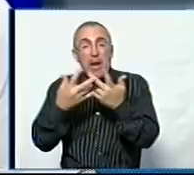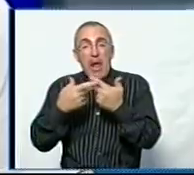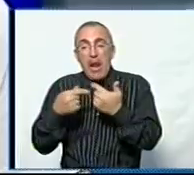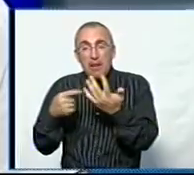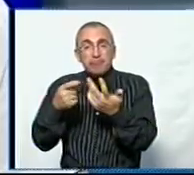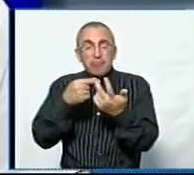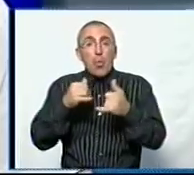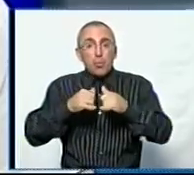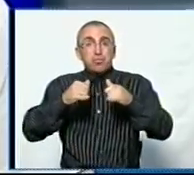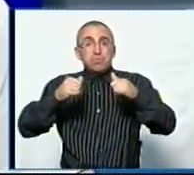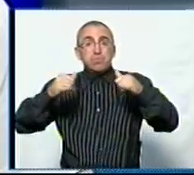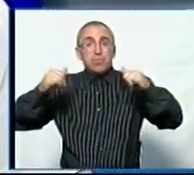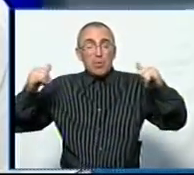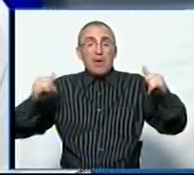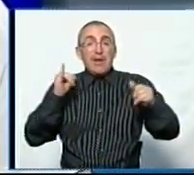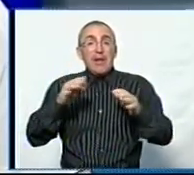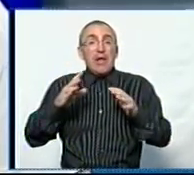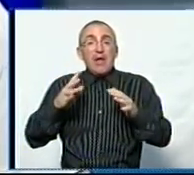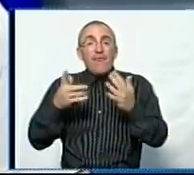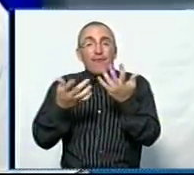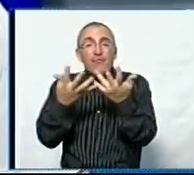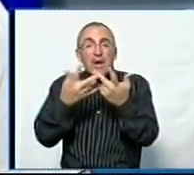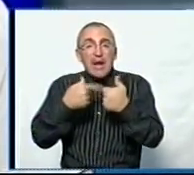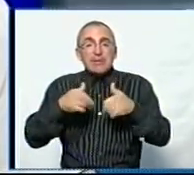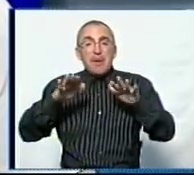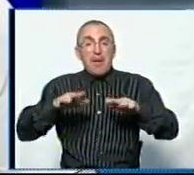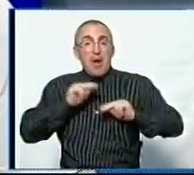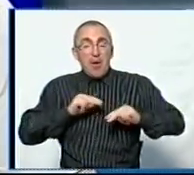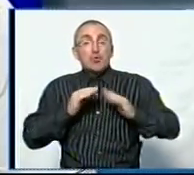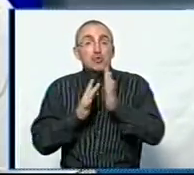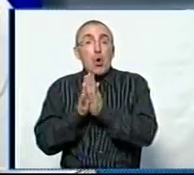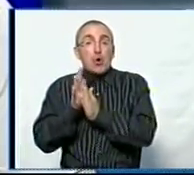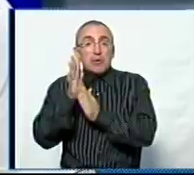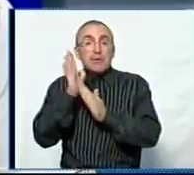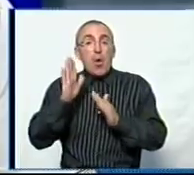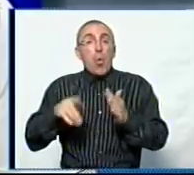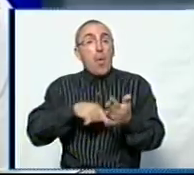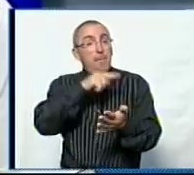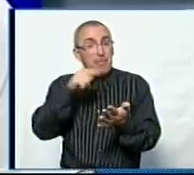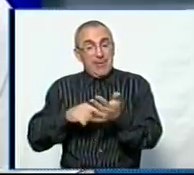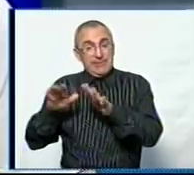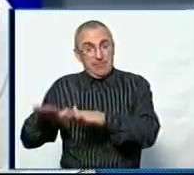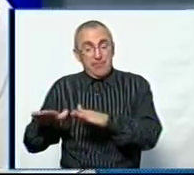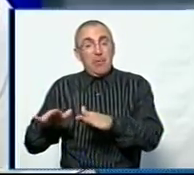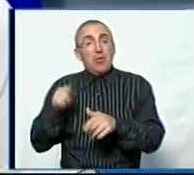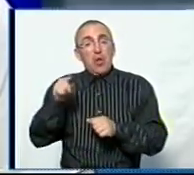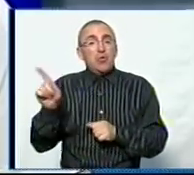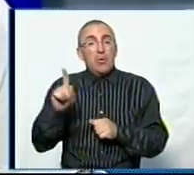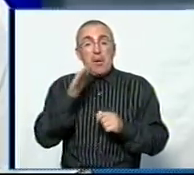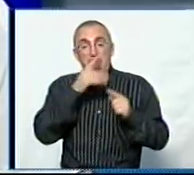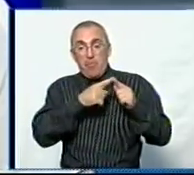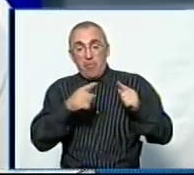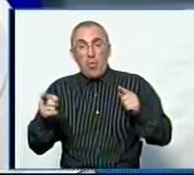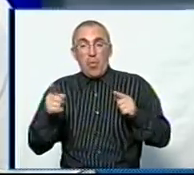розширюється і в кількості вакансій зростає. У міській місцевості ми говоримо про те, що вже впродовж